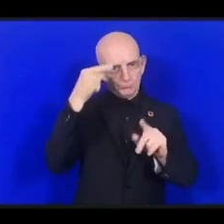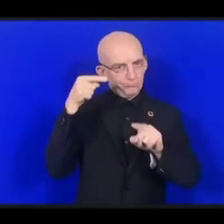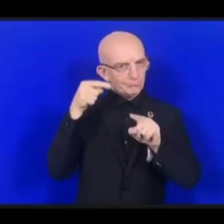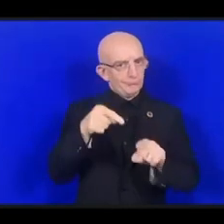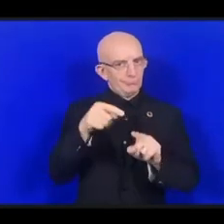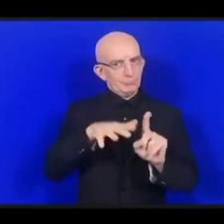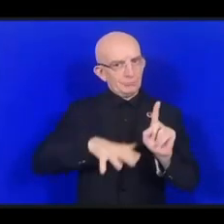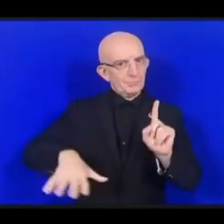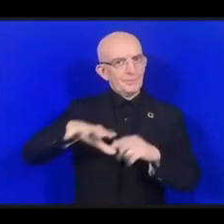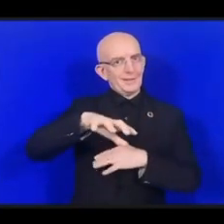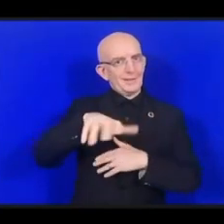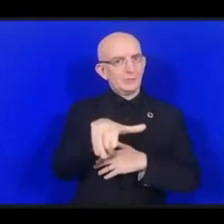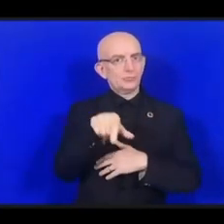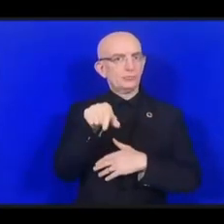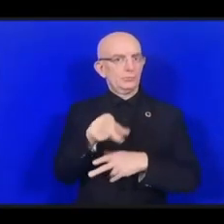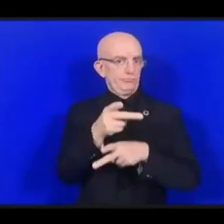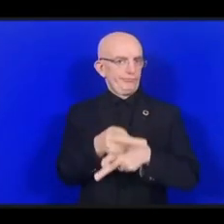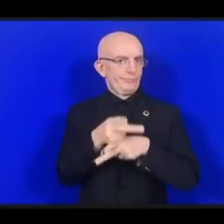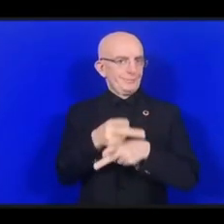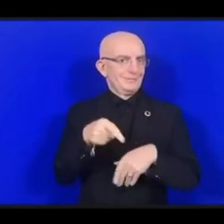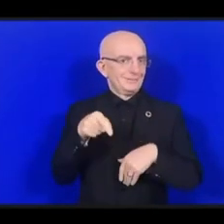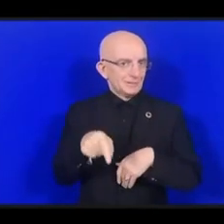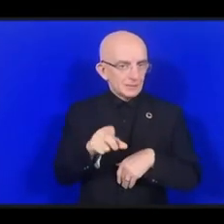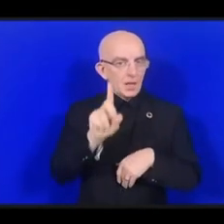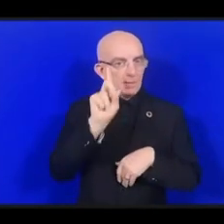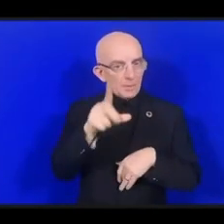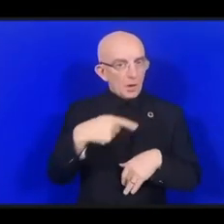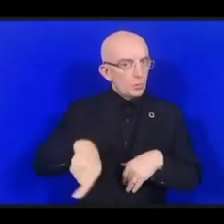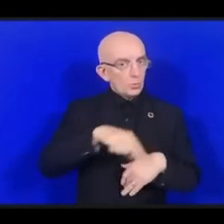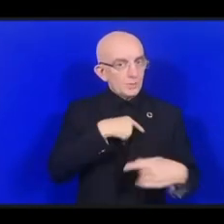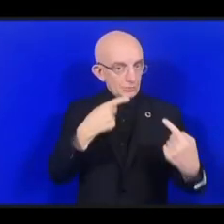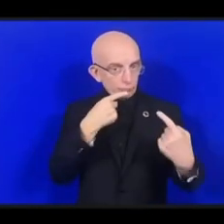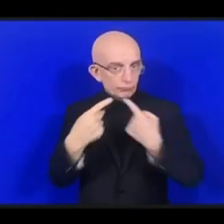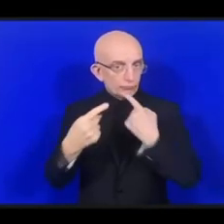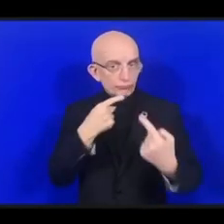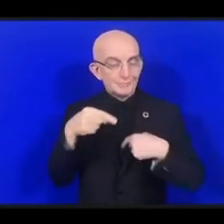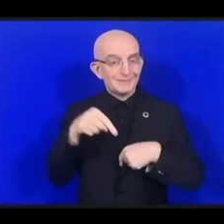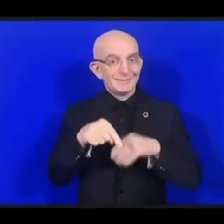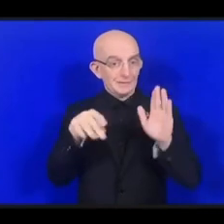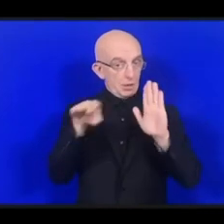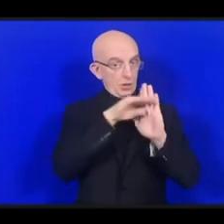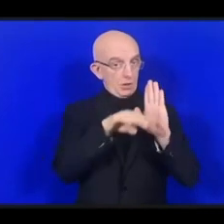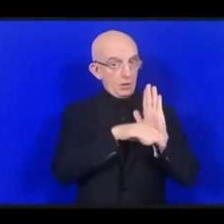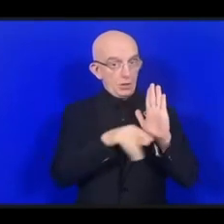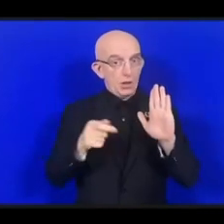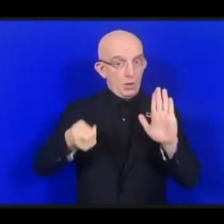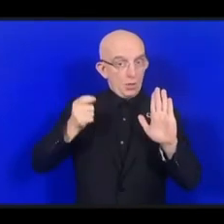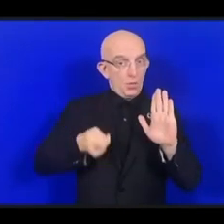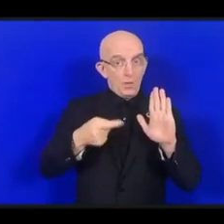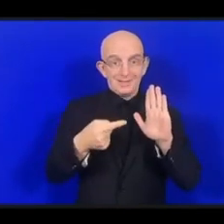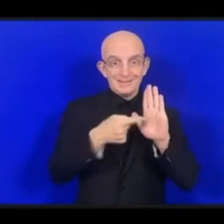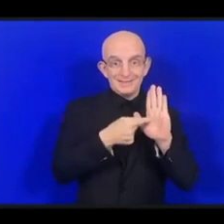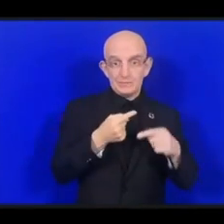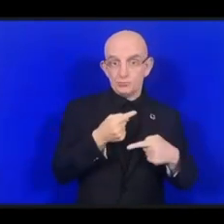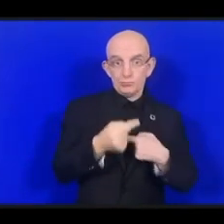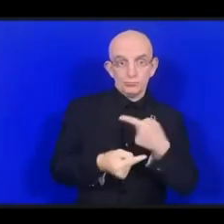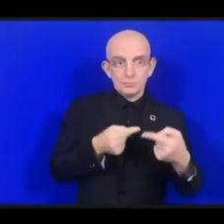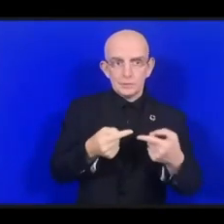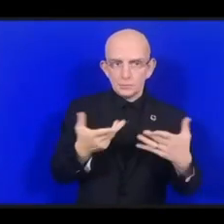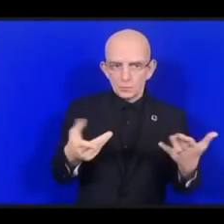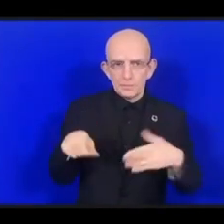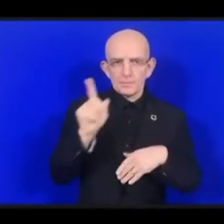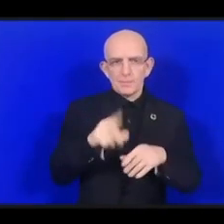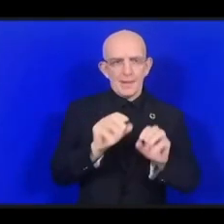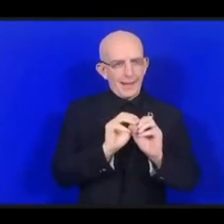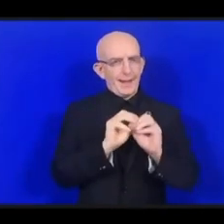что именно мы регулируем и почему, а также кому принесет пользу эти